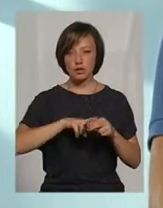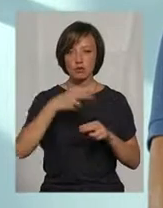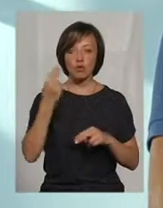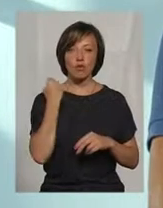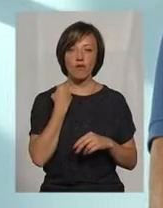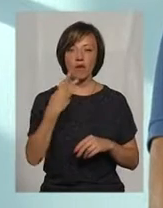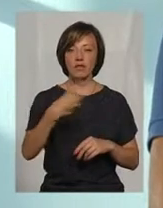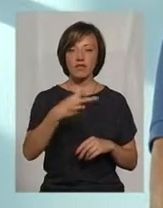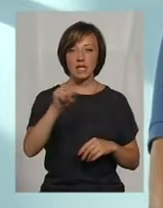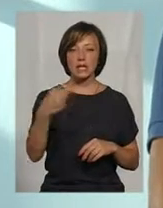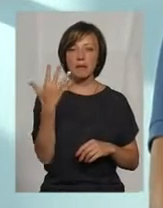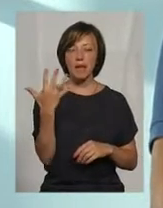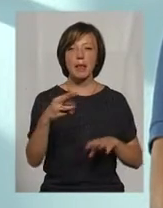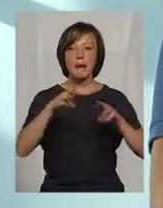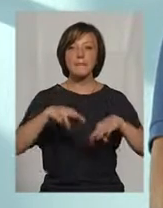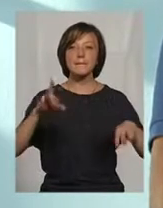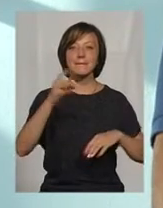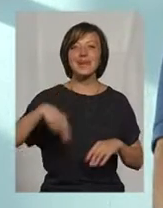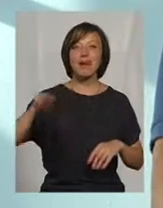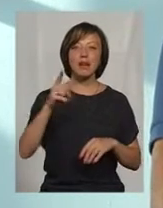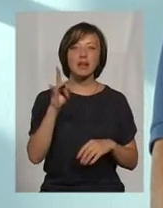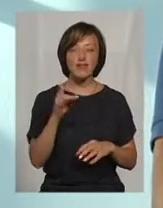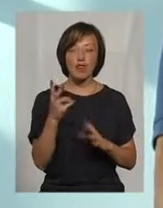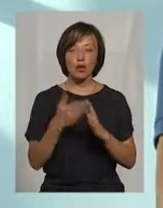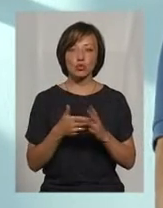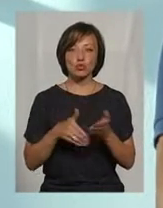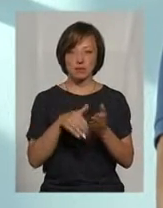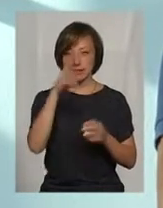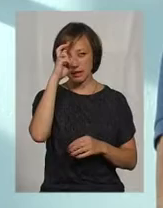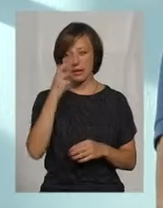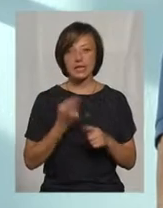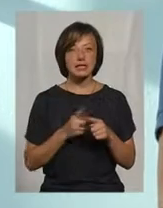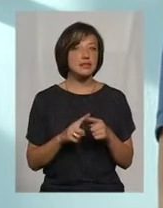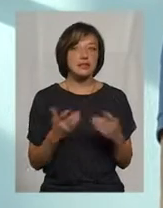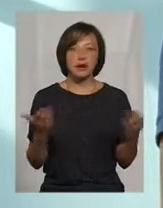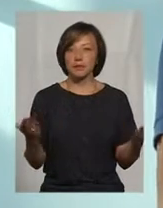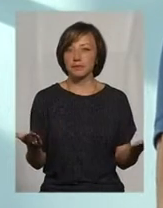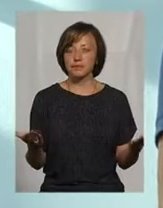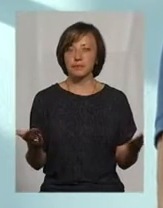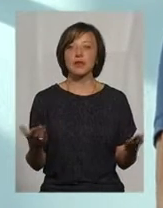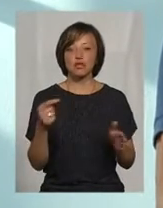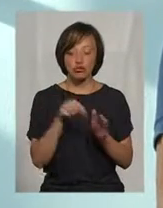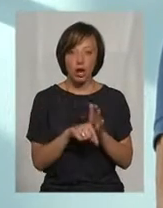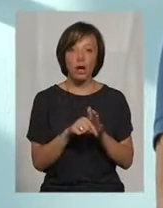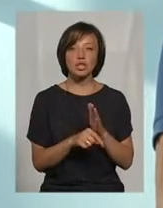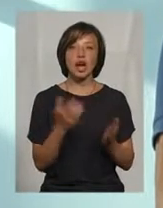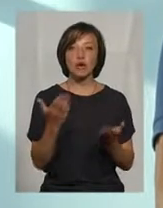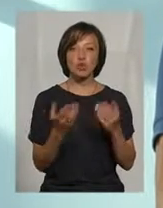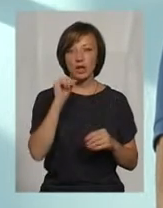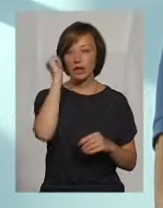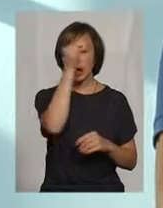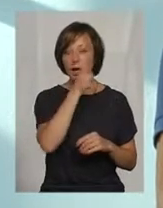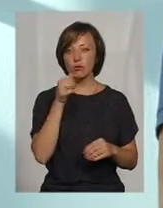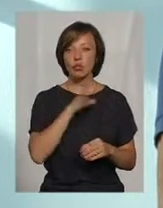25 мільярда гривень на субсидії. Це цифри, які кажуть про що, якщо на рік